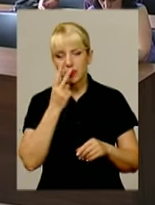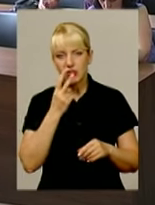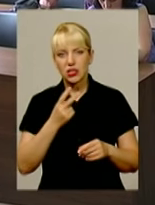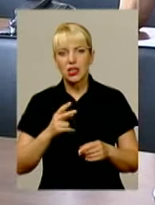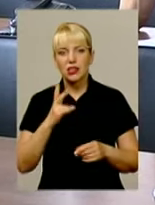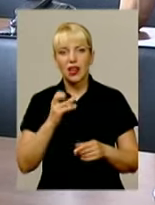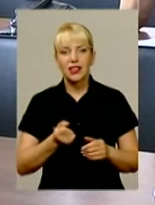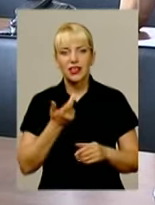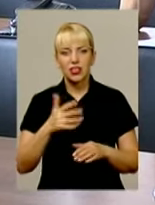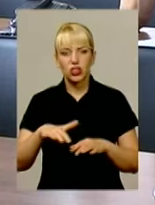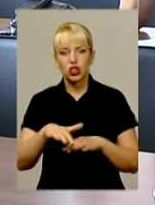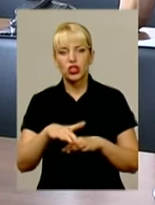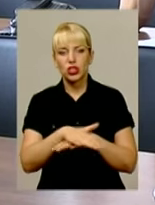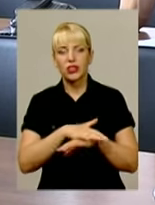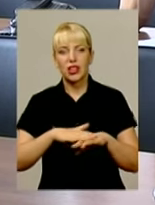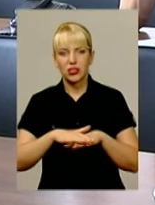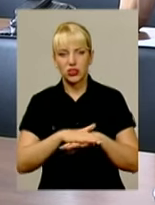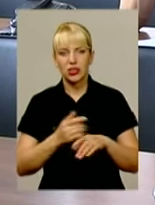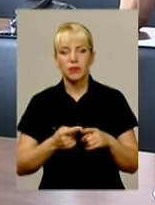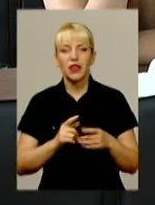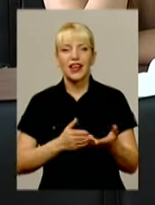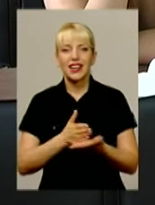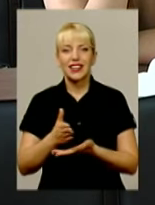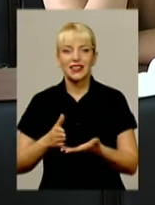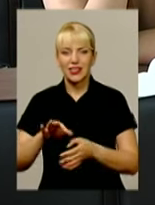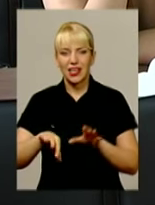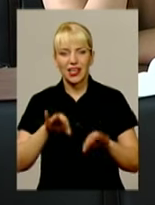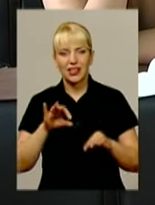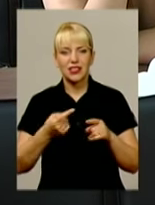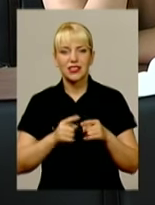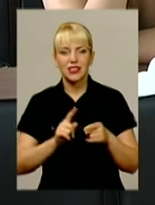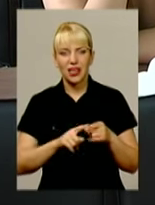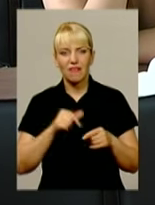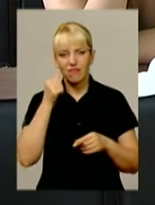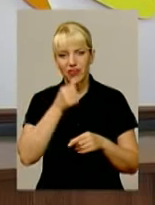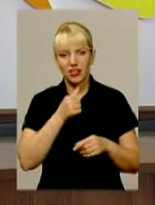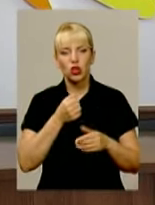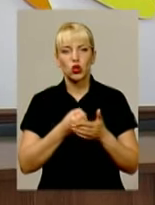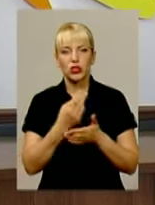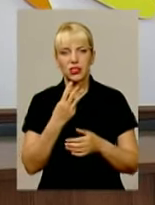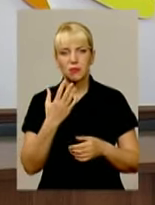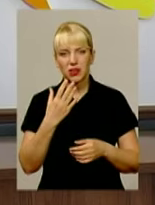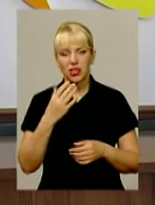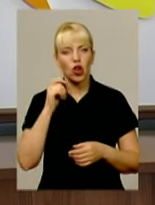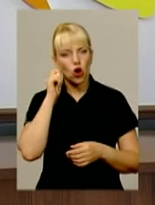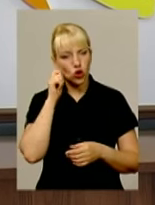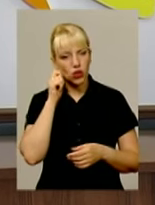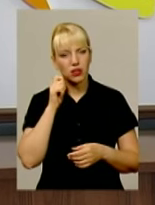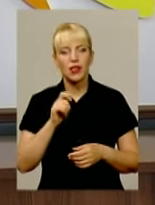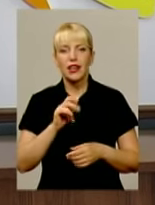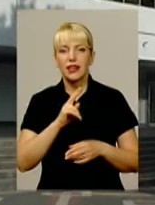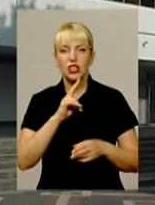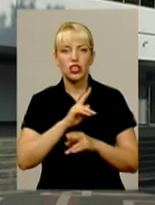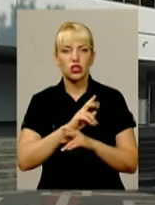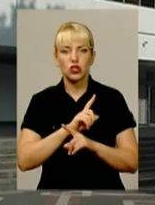центру. Головні критерії відбору до поліції – це вік від 21 до 35 років, а також відсутність непогашеної судимості.